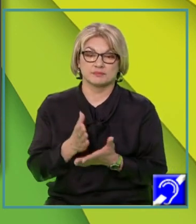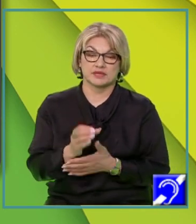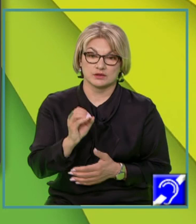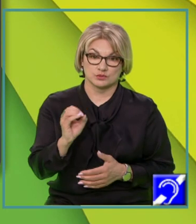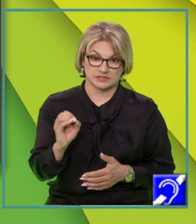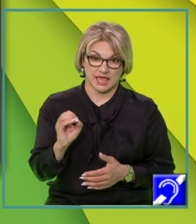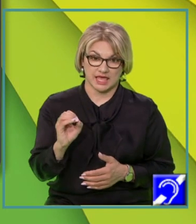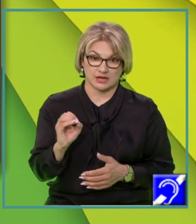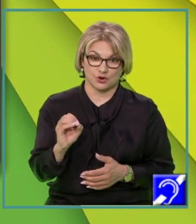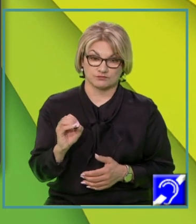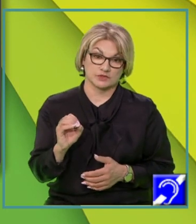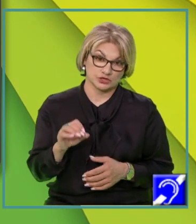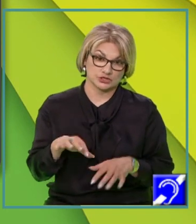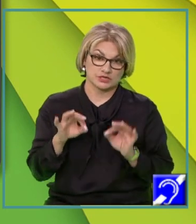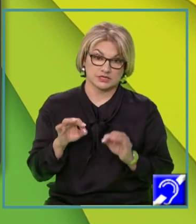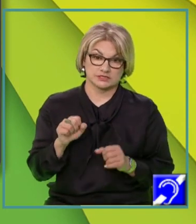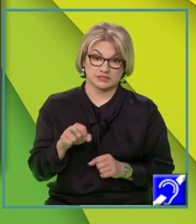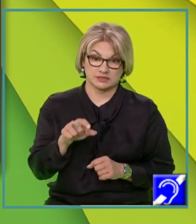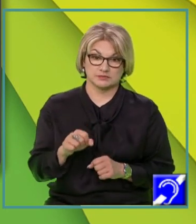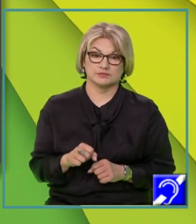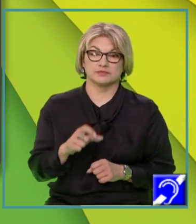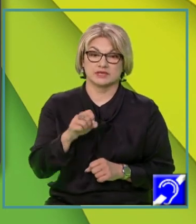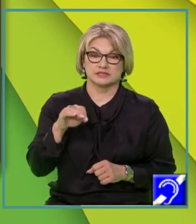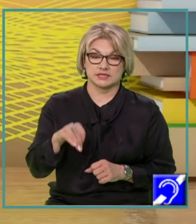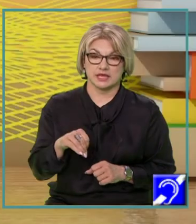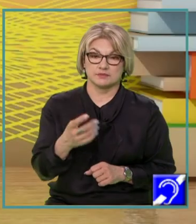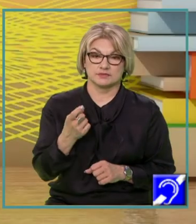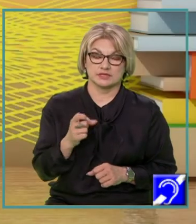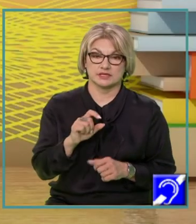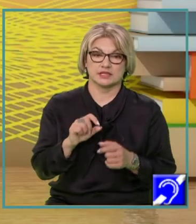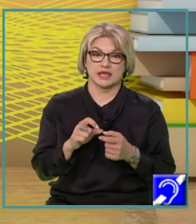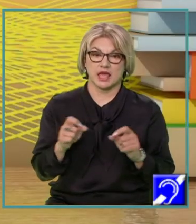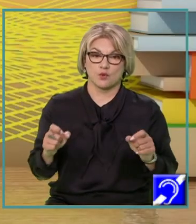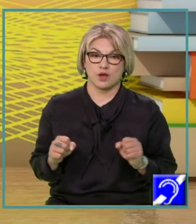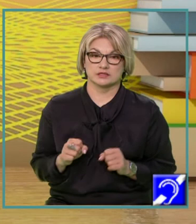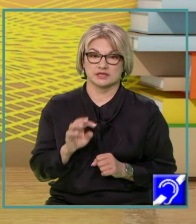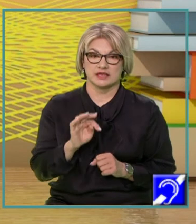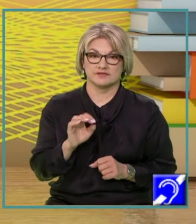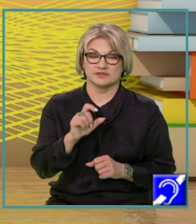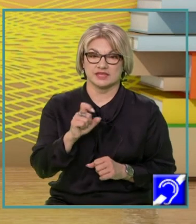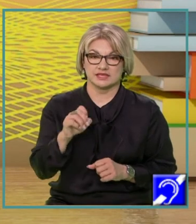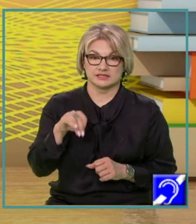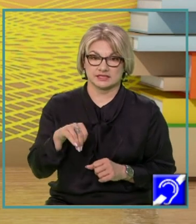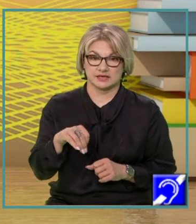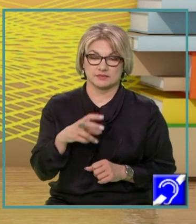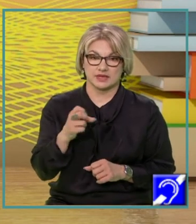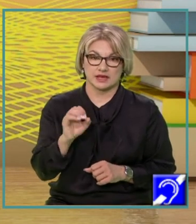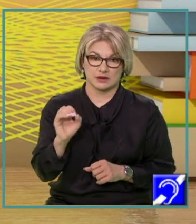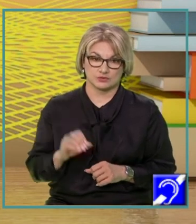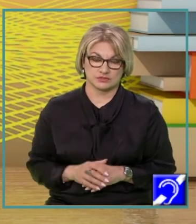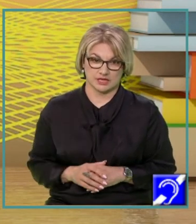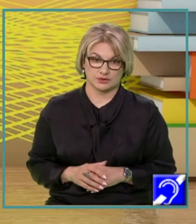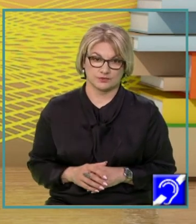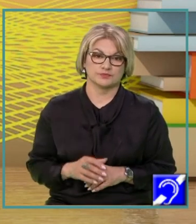X, din ecuația, F de X, M, egal cu 0. Așadar,